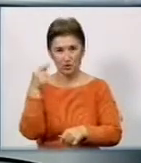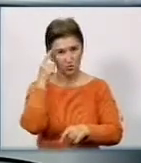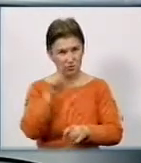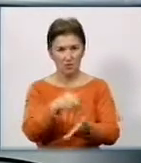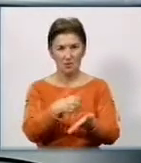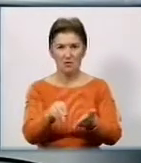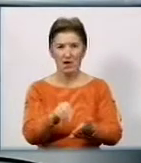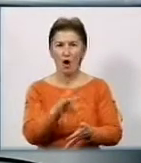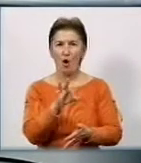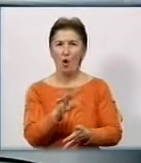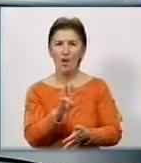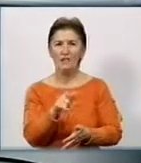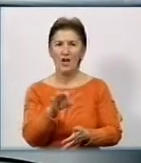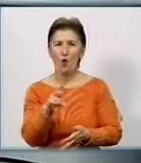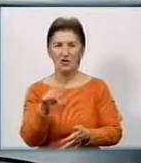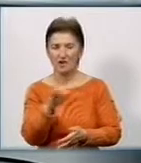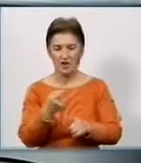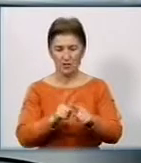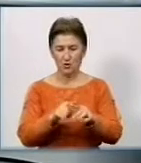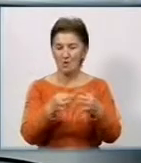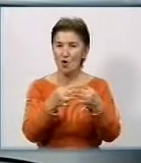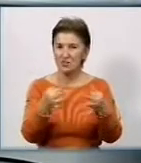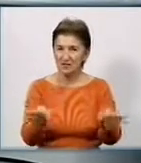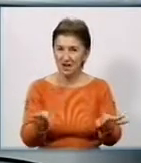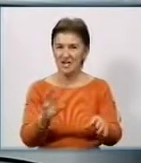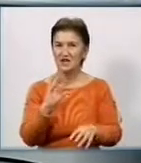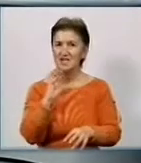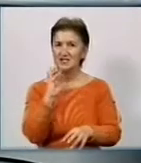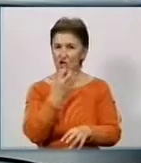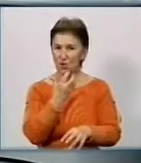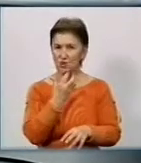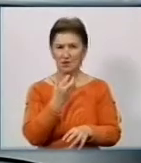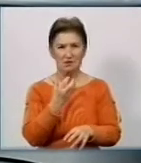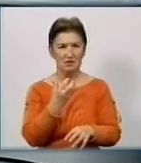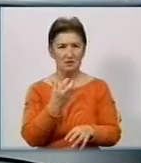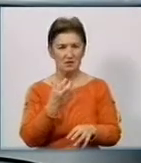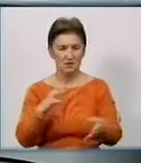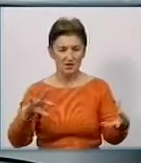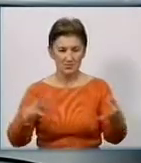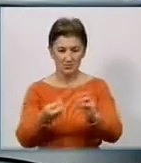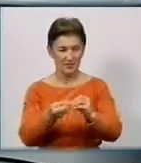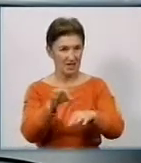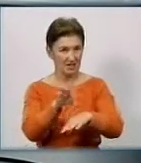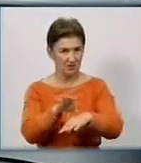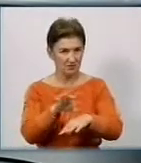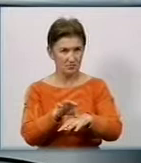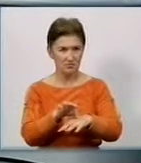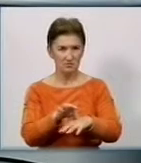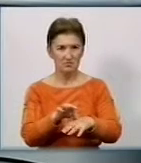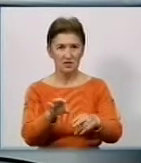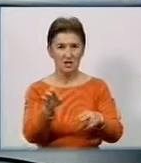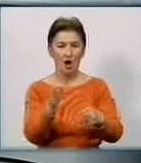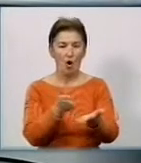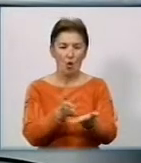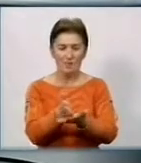ангиограф, которого не было в нашей области, который позволяет делать очень серьезную диагностику и проводить определенные оперативные